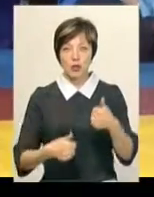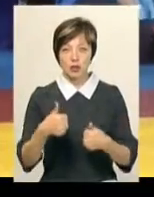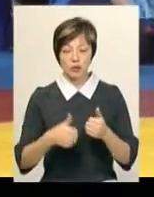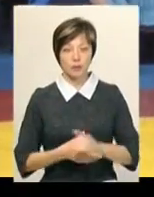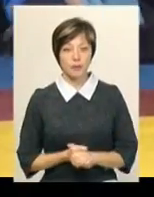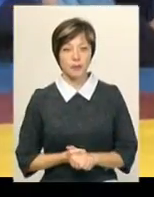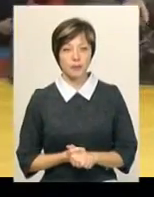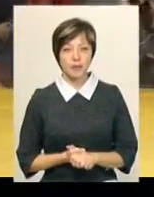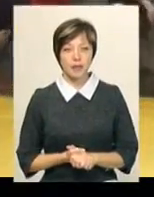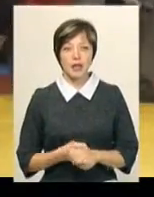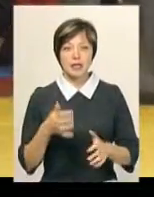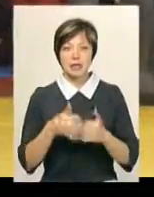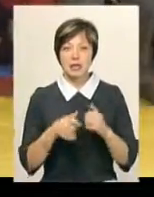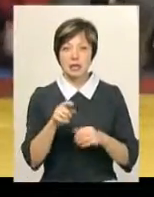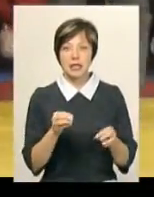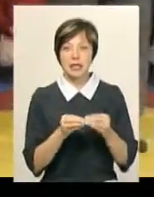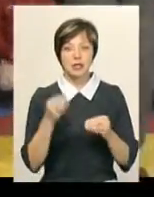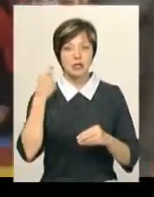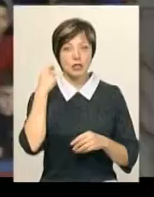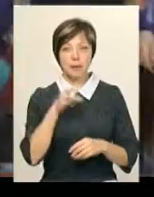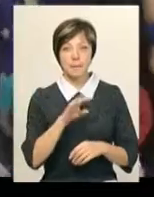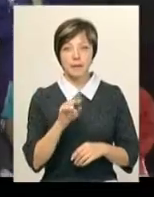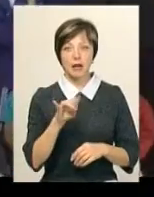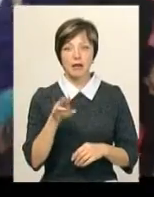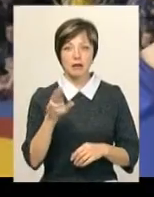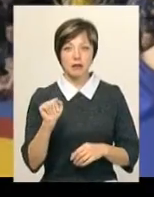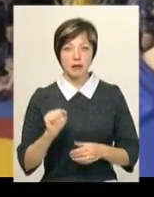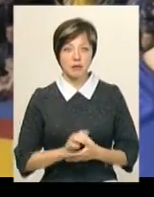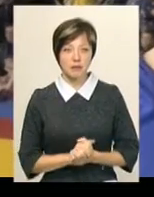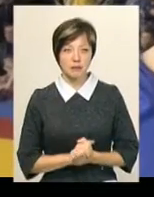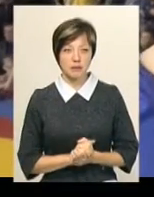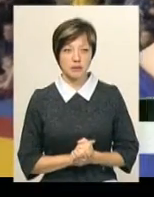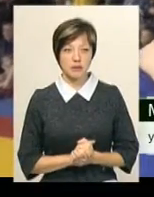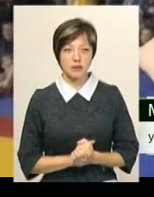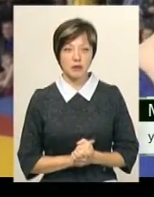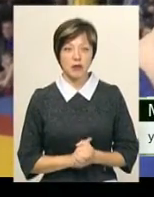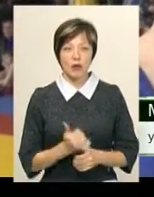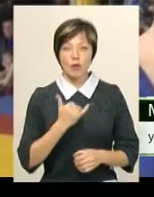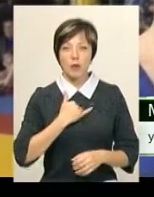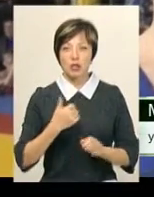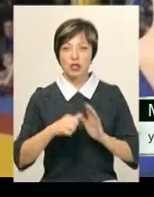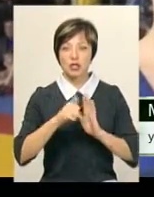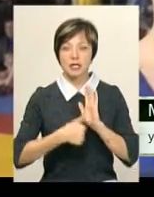Ігор Стібайло. Серед них – 10-річний Микита Черніюк. У мене 16 кубків,